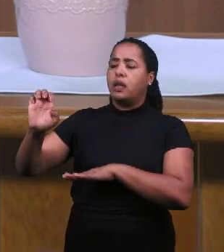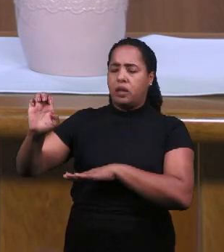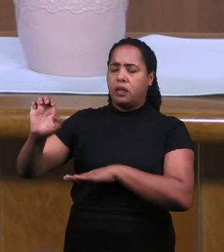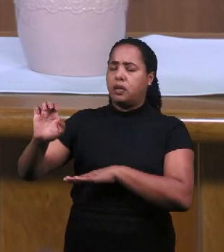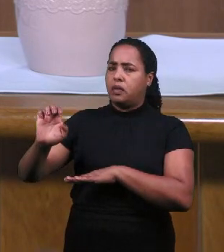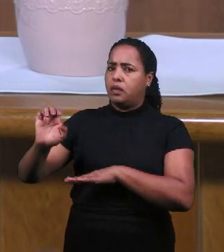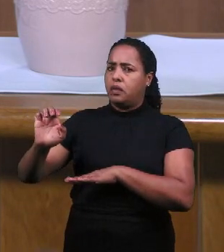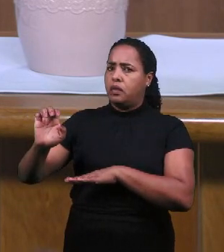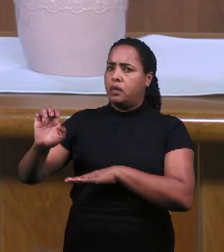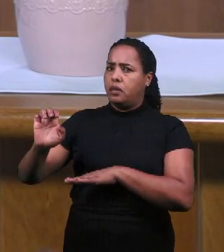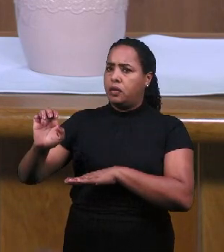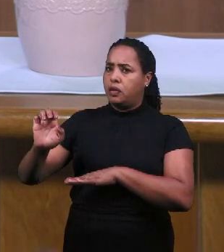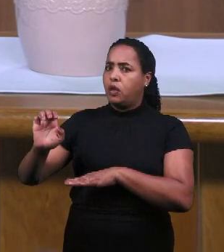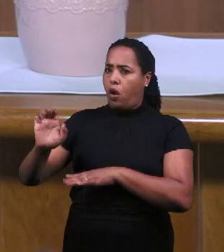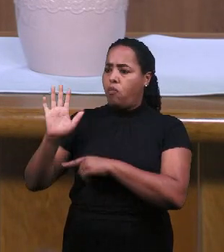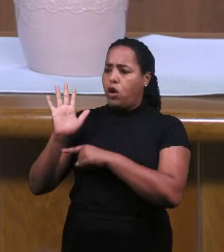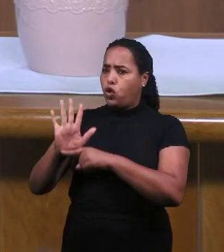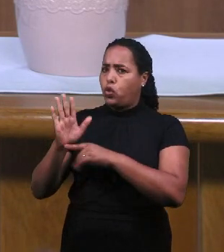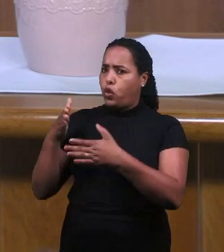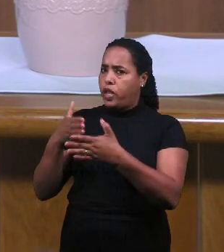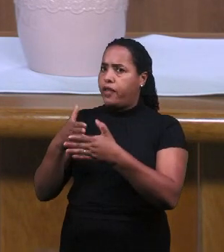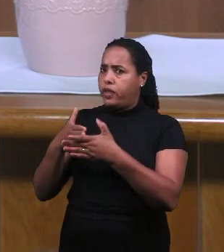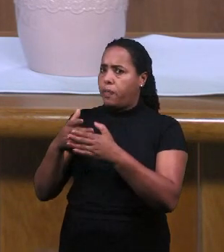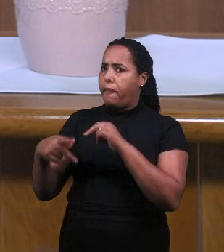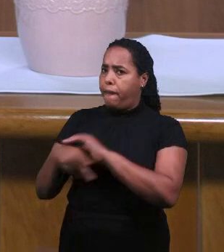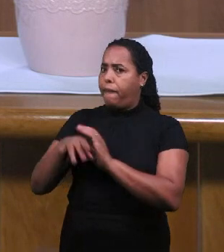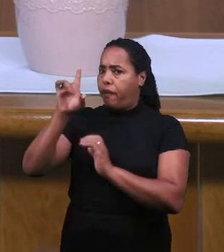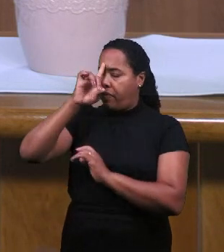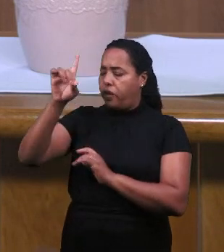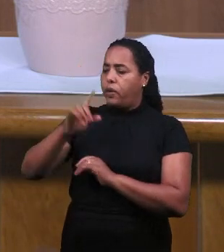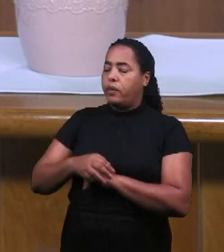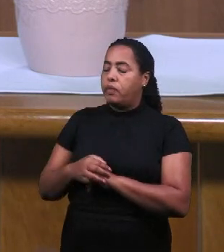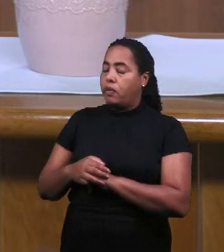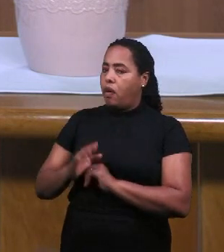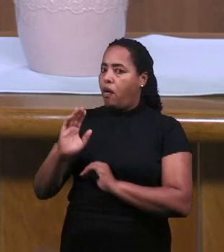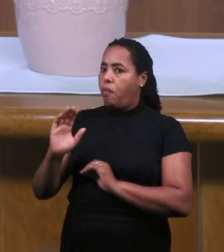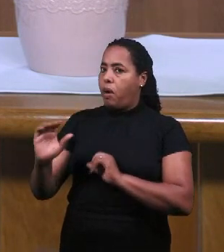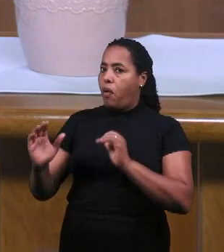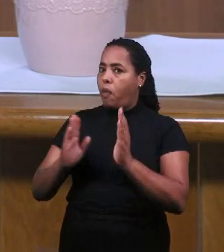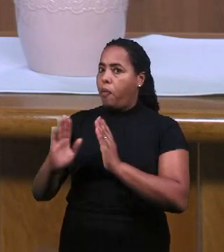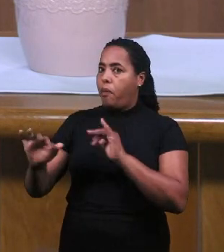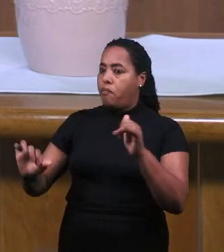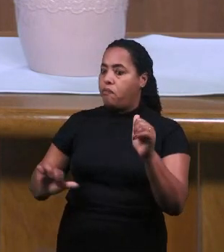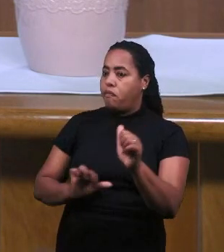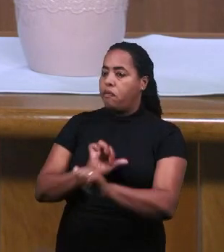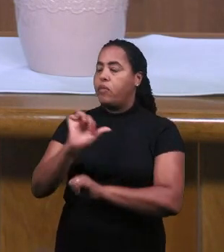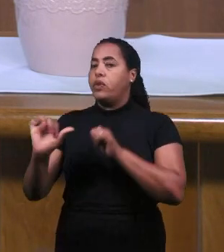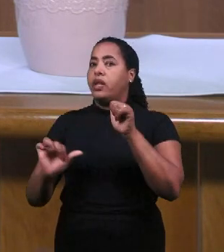Был Во Времени Божьем Начинается Интервенция Божья Чтобы Изменить Время